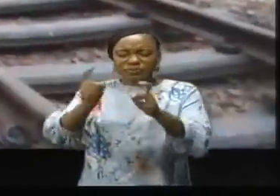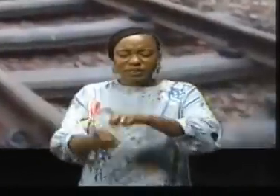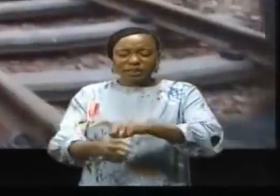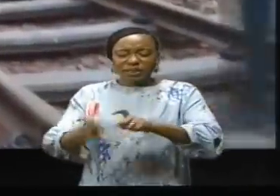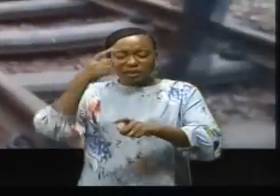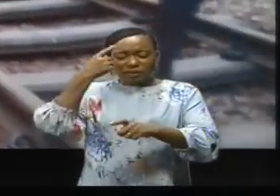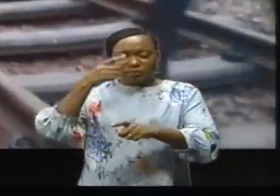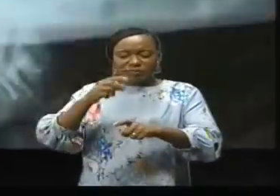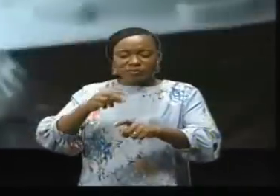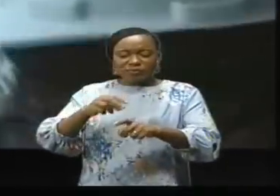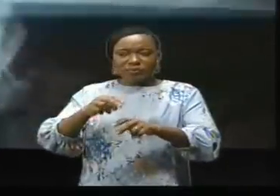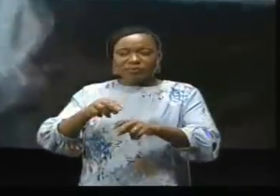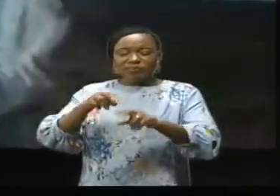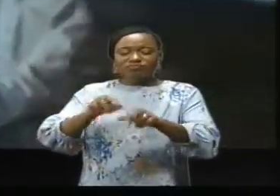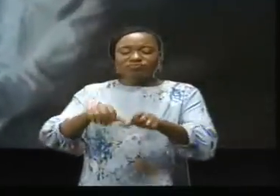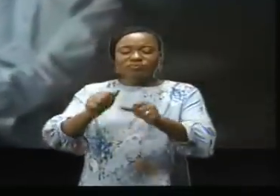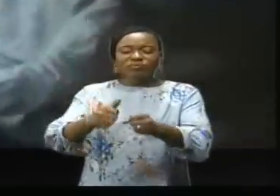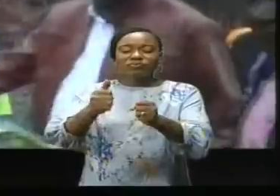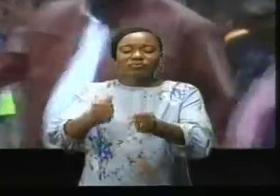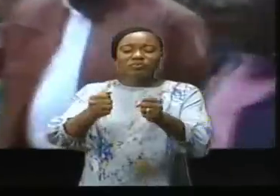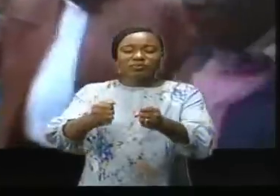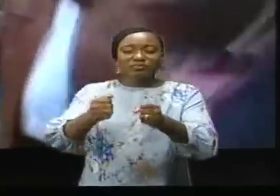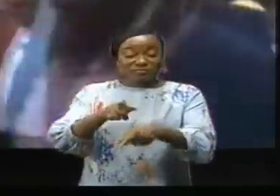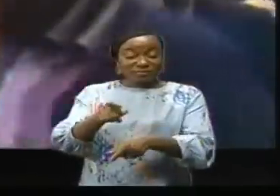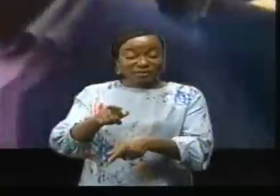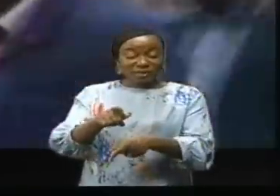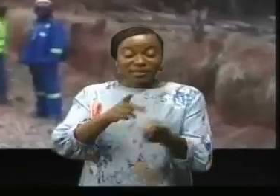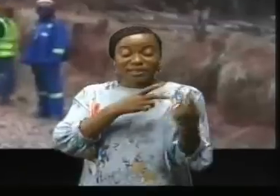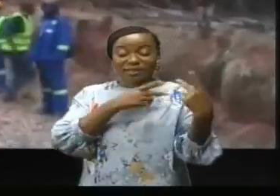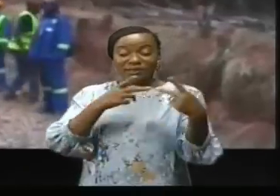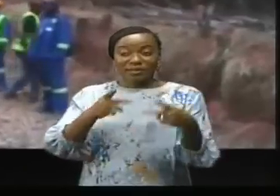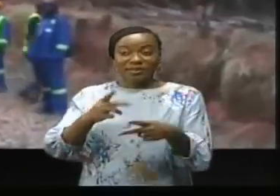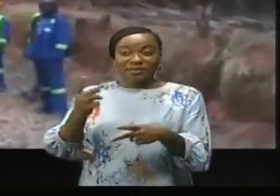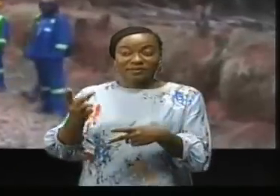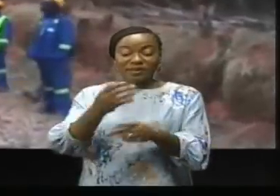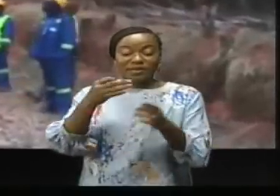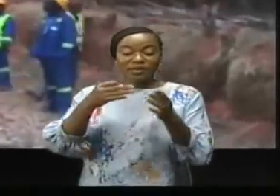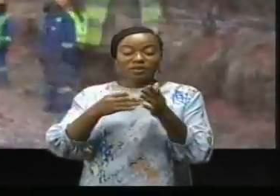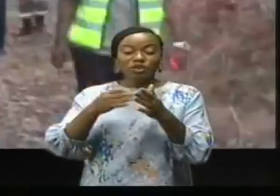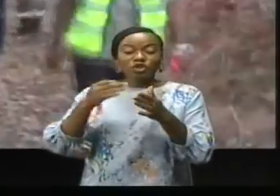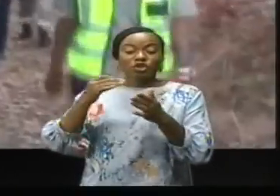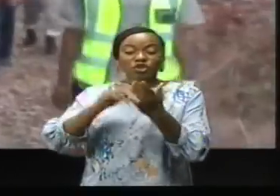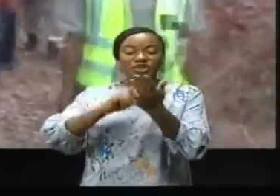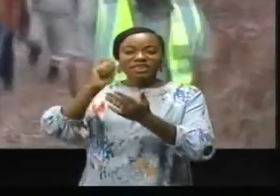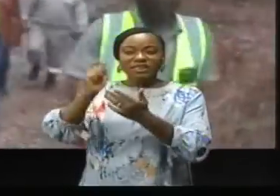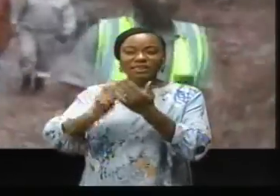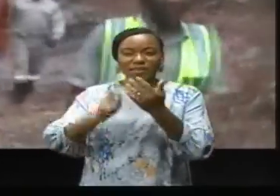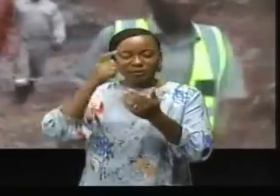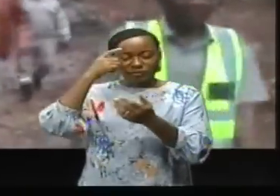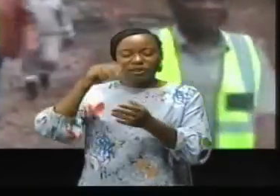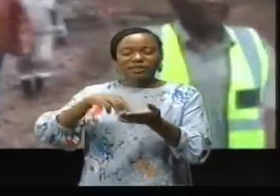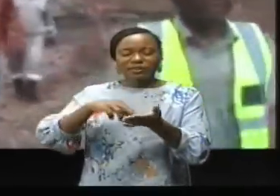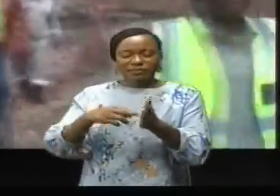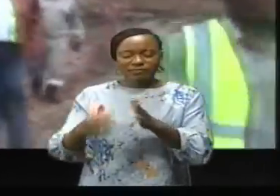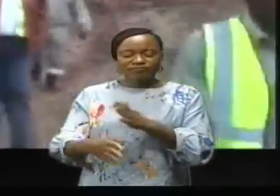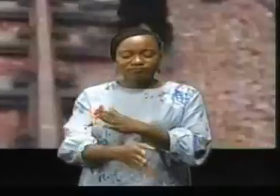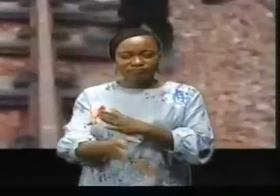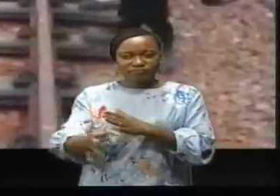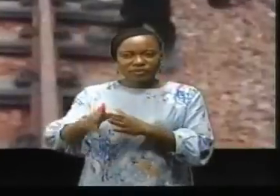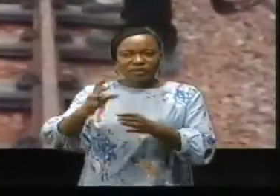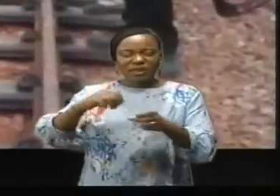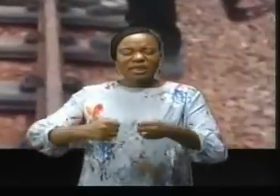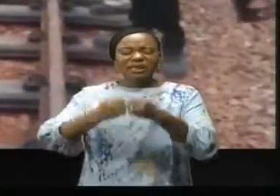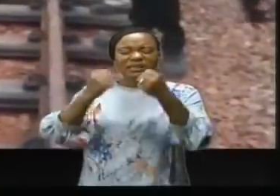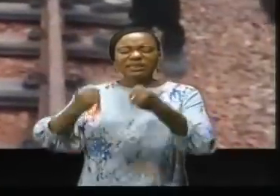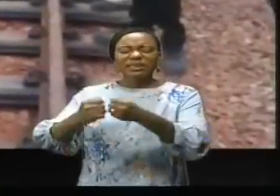voie ferrée lancée depuis le 6 juillet 2022 dans la province du L'Oualaba. Ces renouvellements vont permettre une bonne circulation et éviter certains cas d